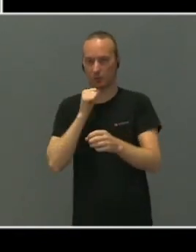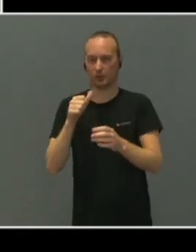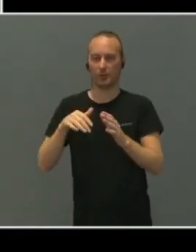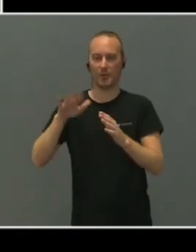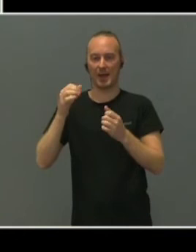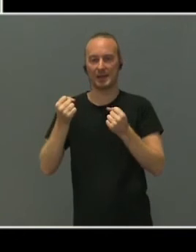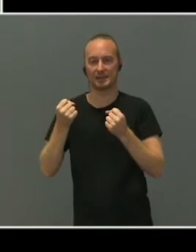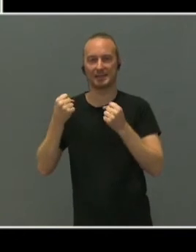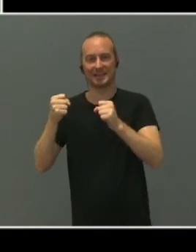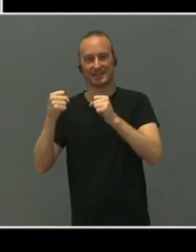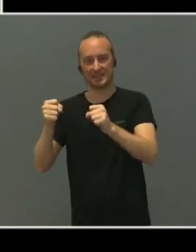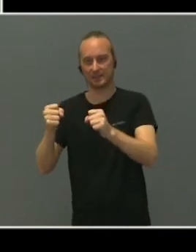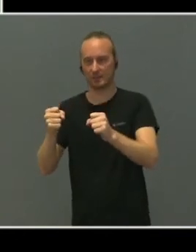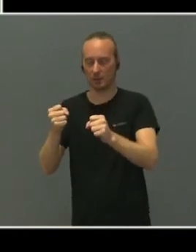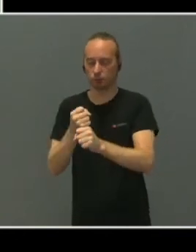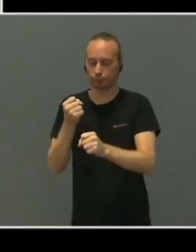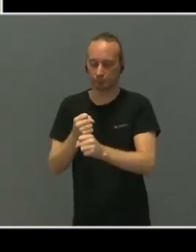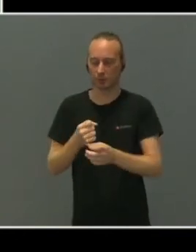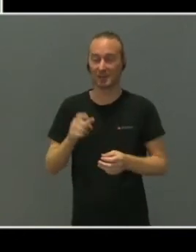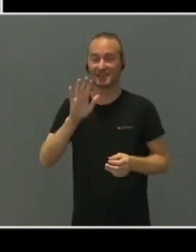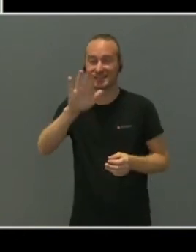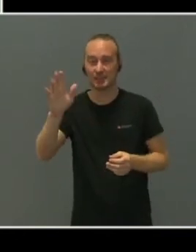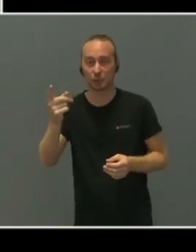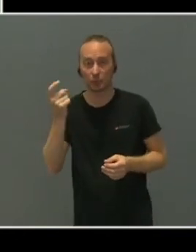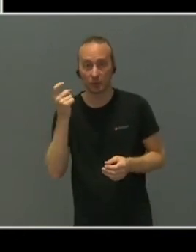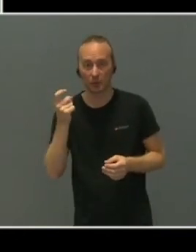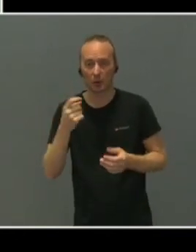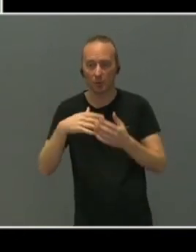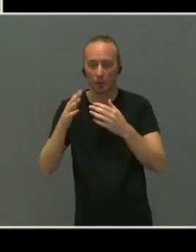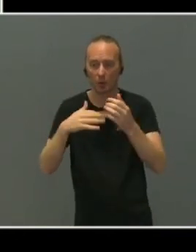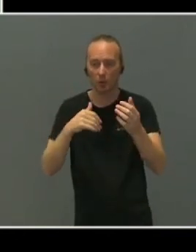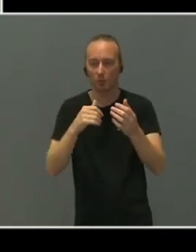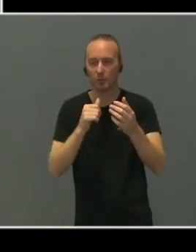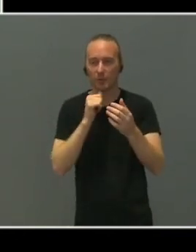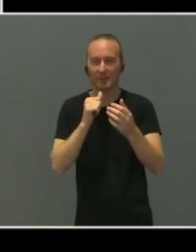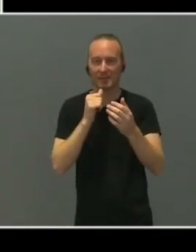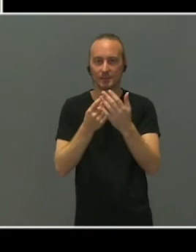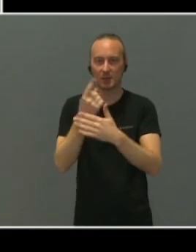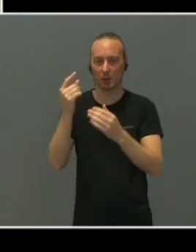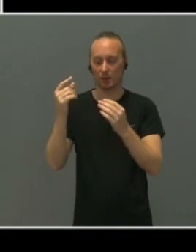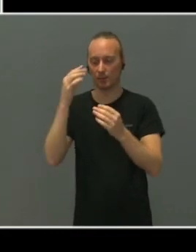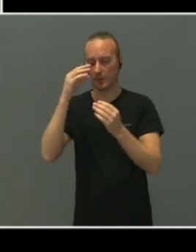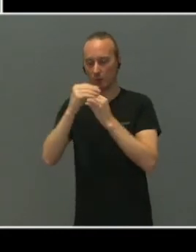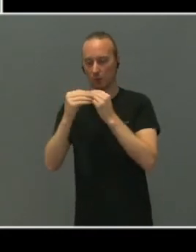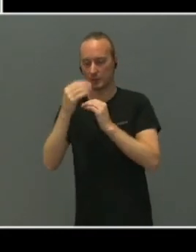Utfordringene til kommunene er nå å bygge den nødvendige spesialpedagogiske kompetanse hos seg.